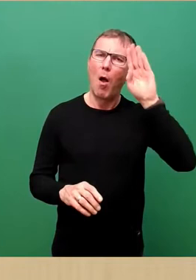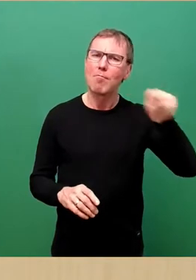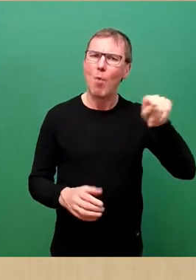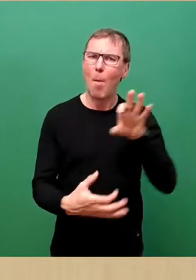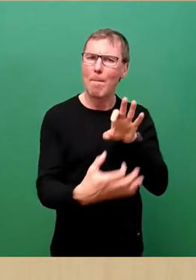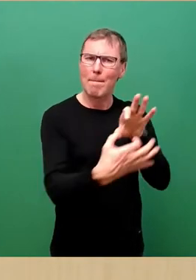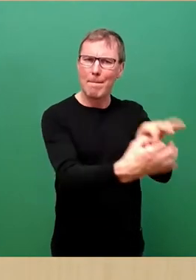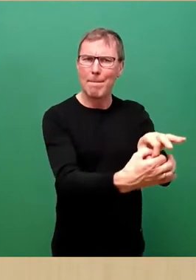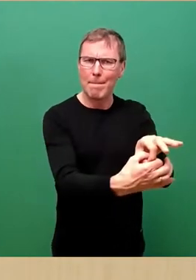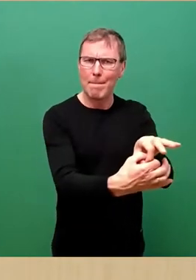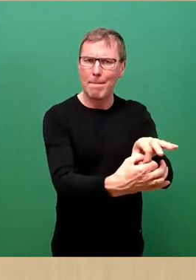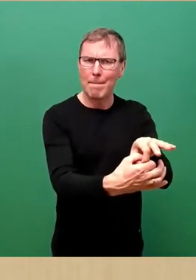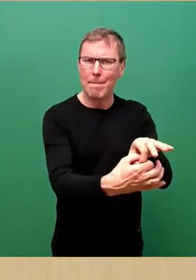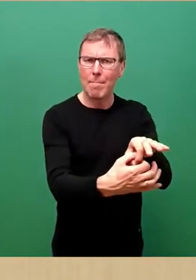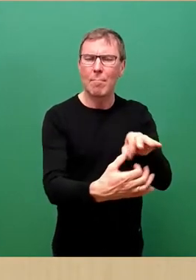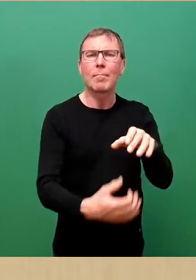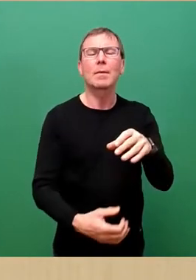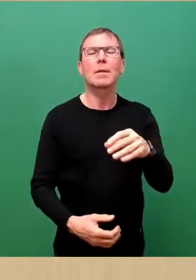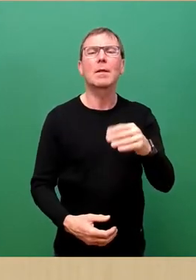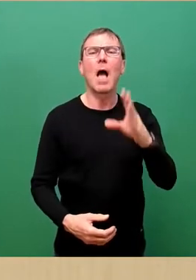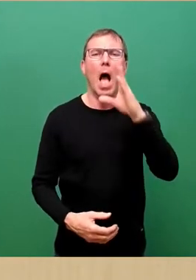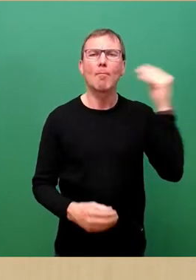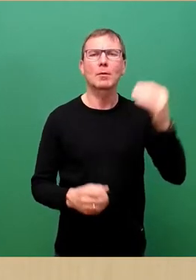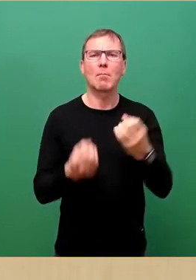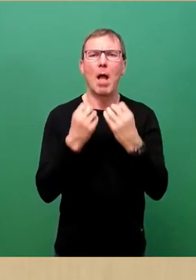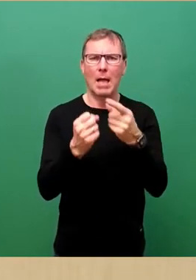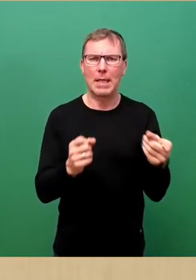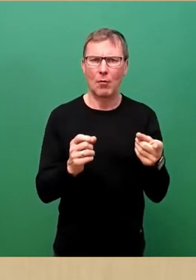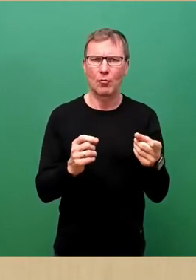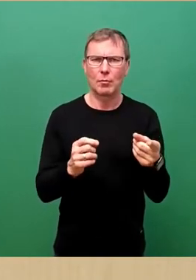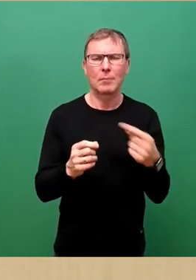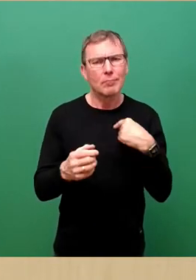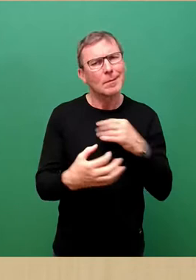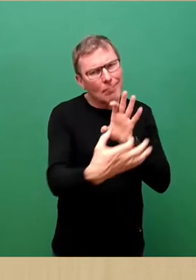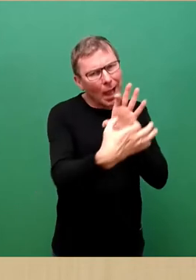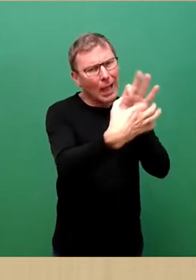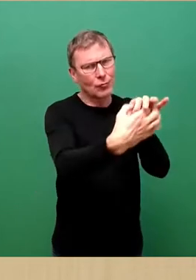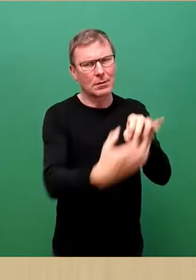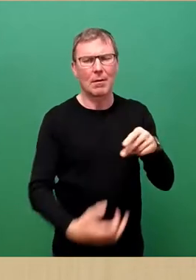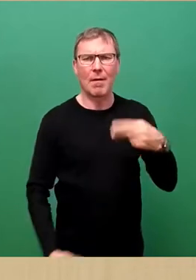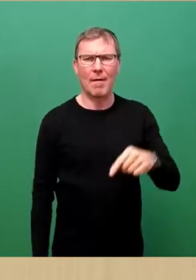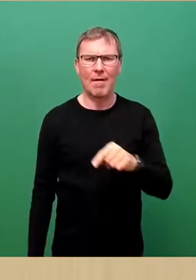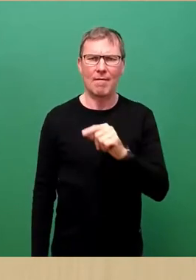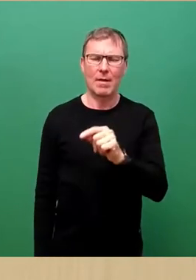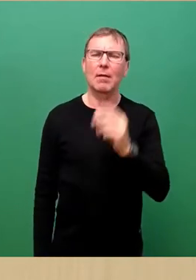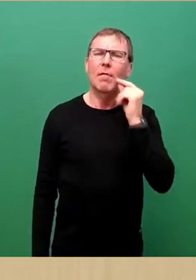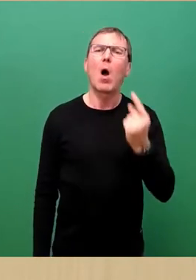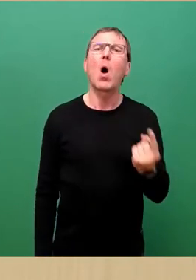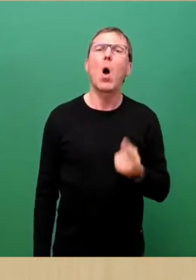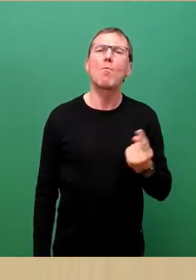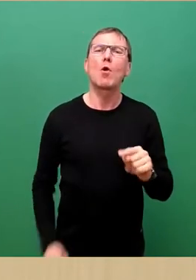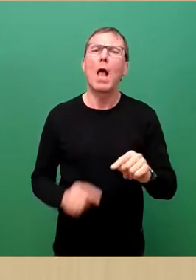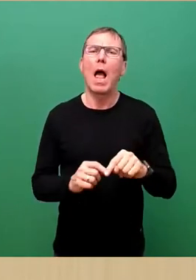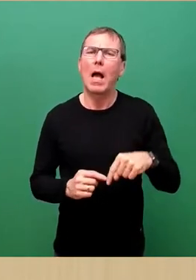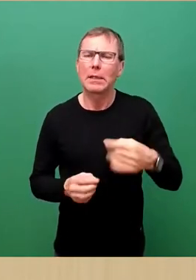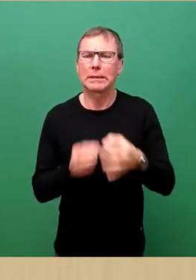ist das Bekenntnis zur Potsdamer Erklärung und das Anschließen an die Potsdamer Erklärung. Und deswegen, da wird Frau Mühle dann noch mal näher drauf eingehen,